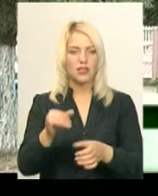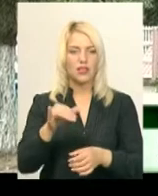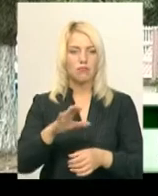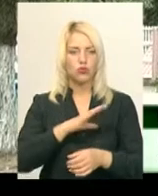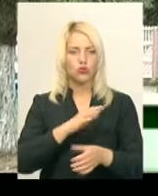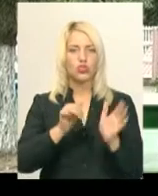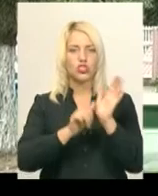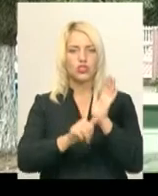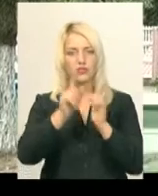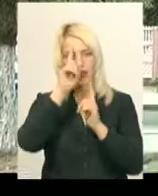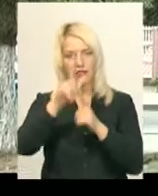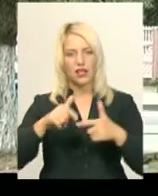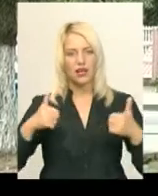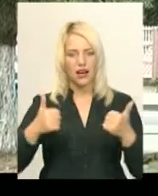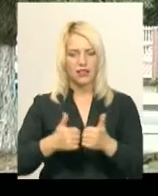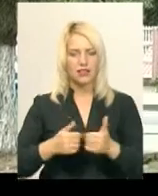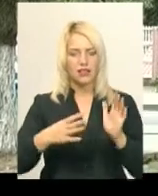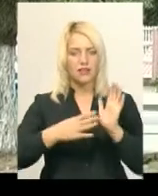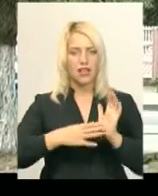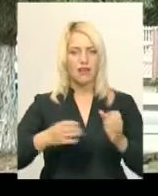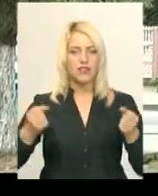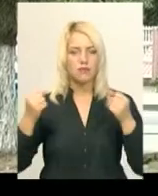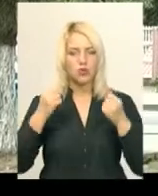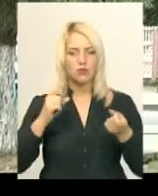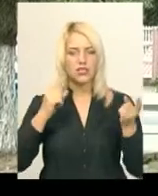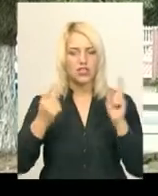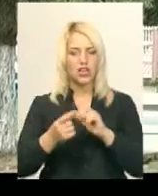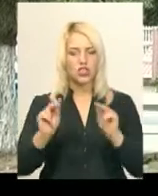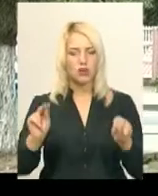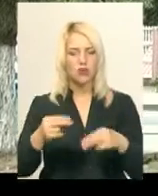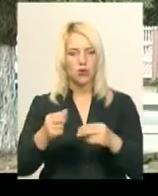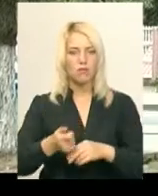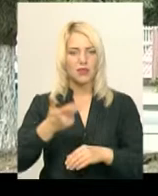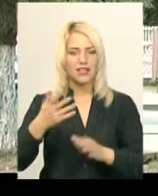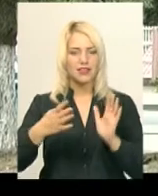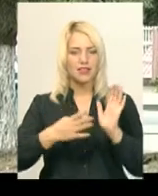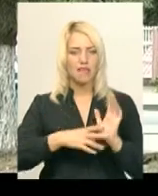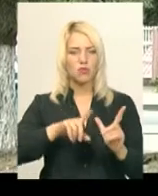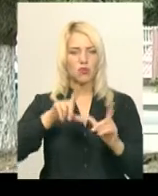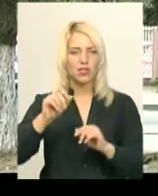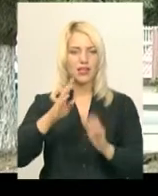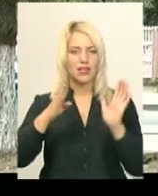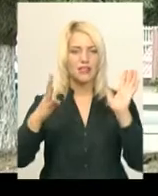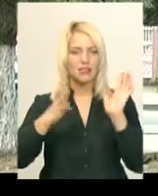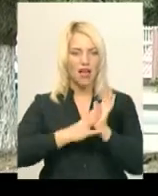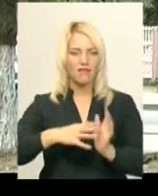60 країн. 9 спортсменів стали чемпіонами і призерами, 9 поїхали із 9 медалями.